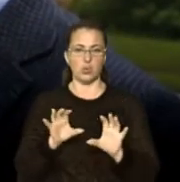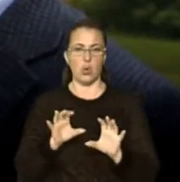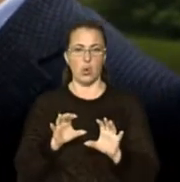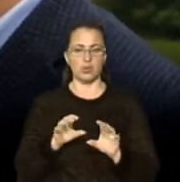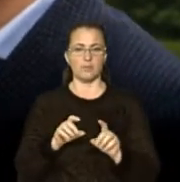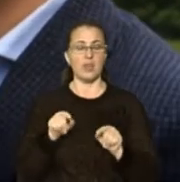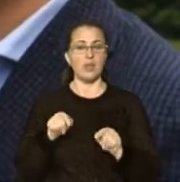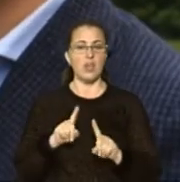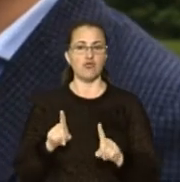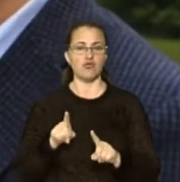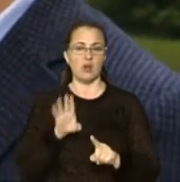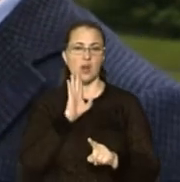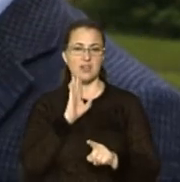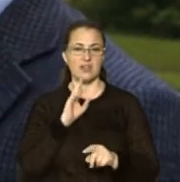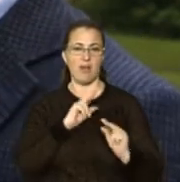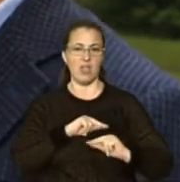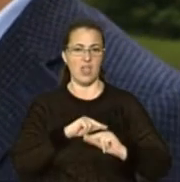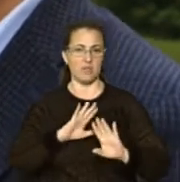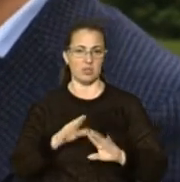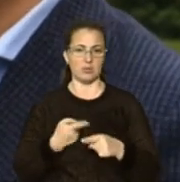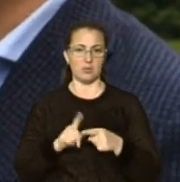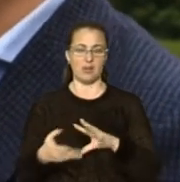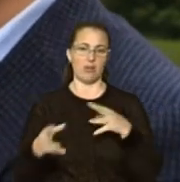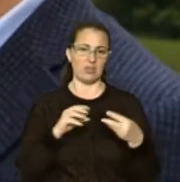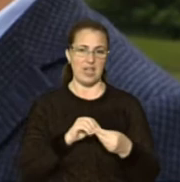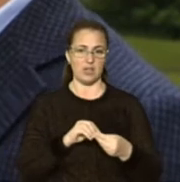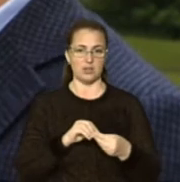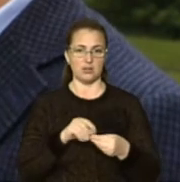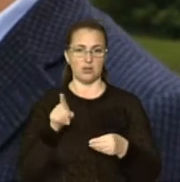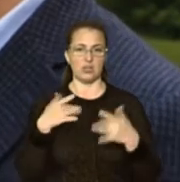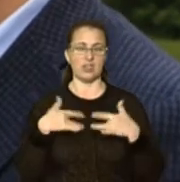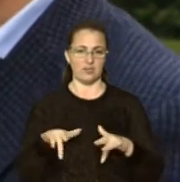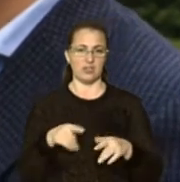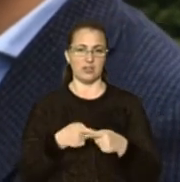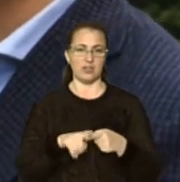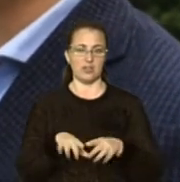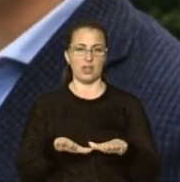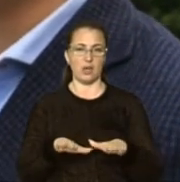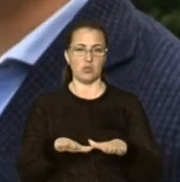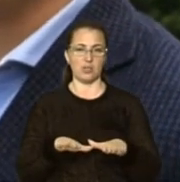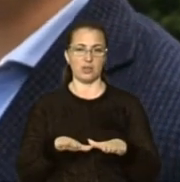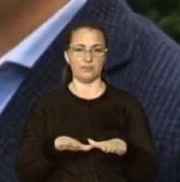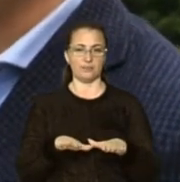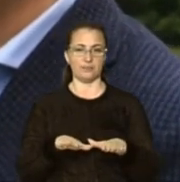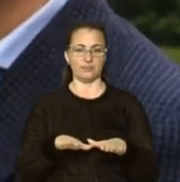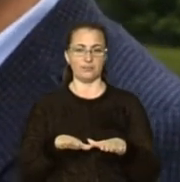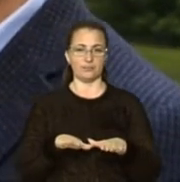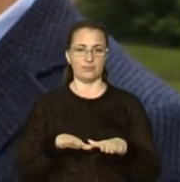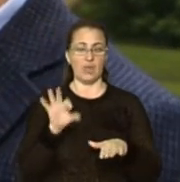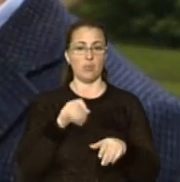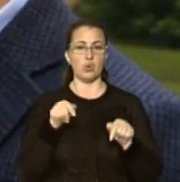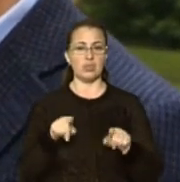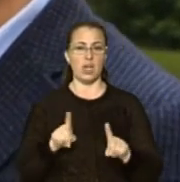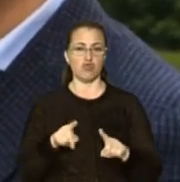не працює, це можна б сказати як наслідок в жіну, вона звільнила займаної посади. А про те, що